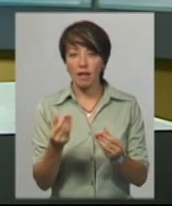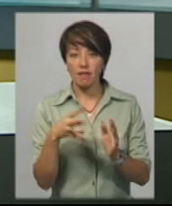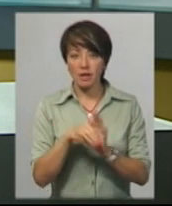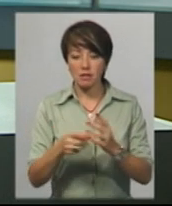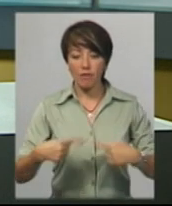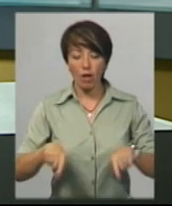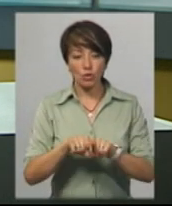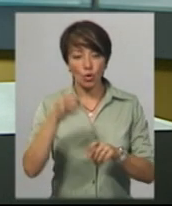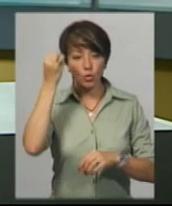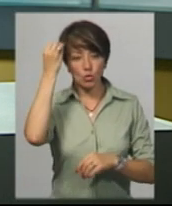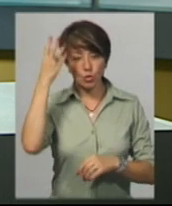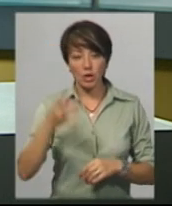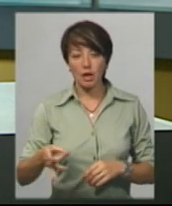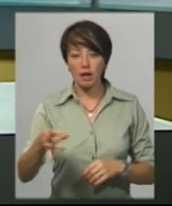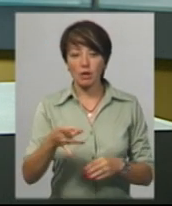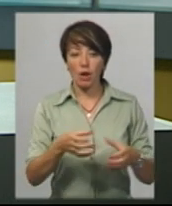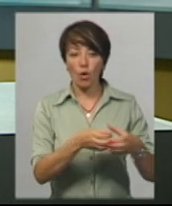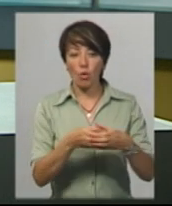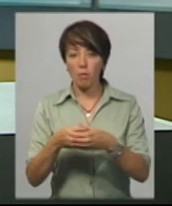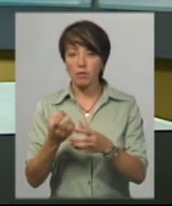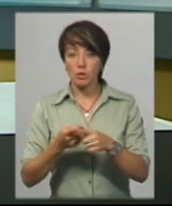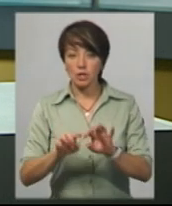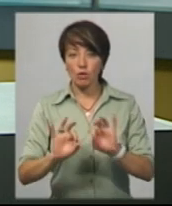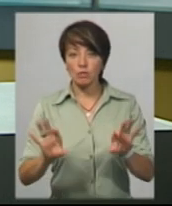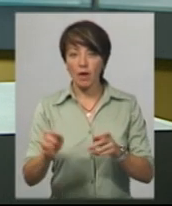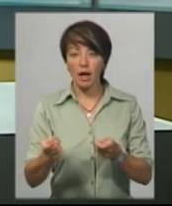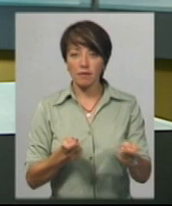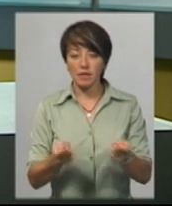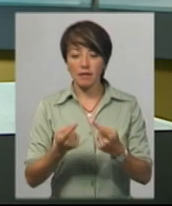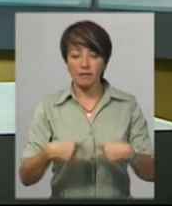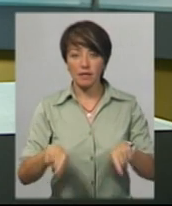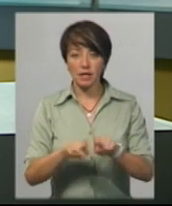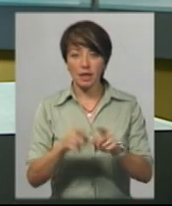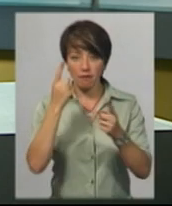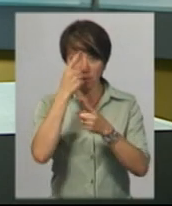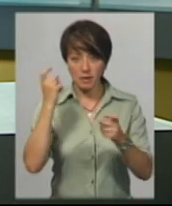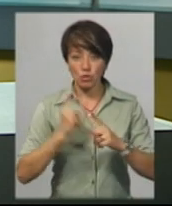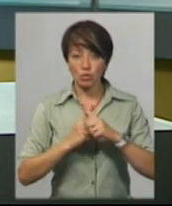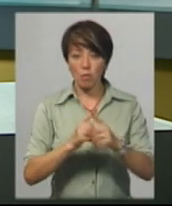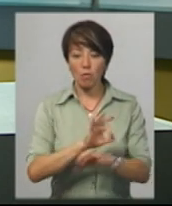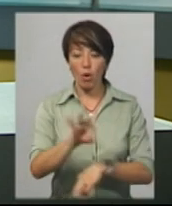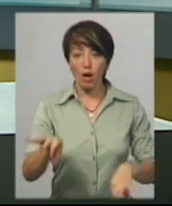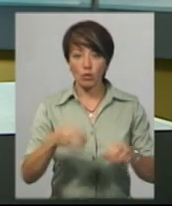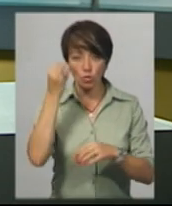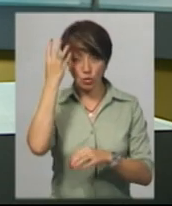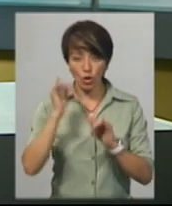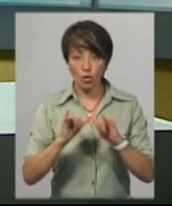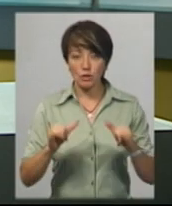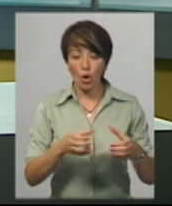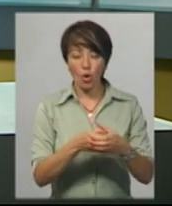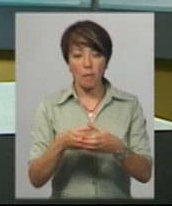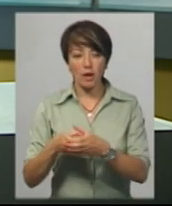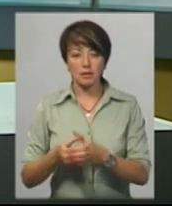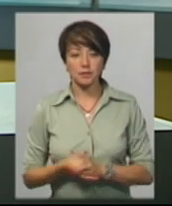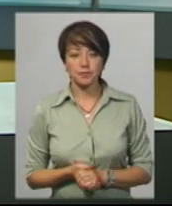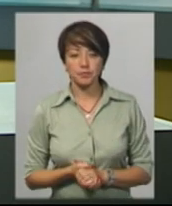у галузі культури регіональних громад. Про це розповіла керівник відділу інформаційного супроводу проєкту «Культурний розвиток громад» Ірина